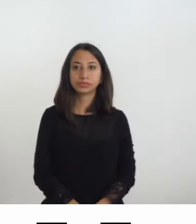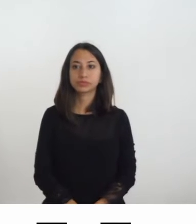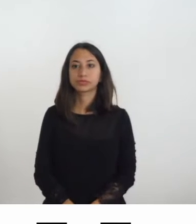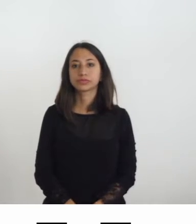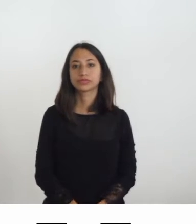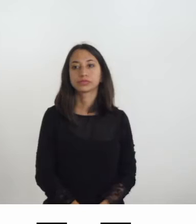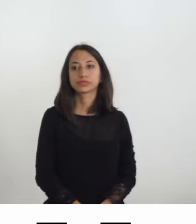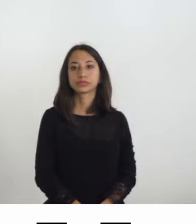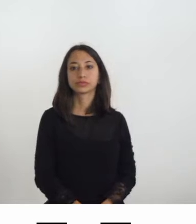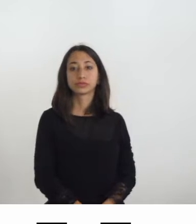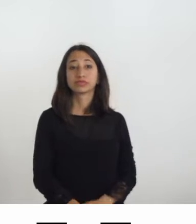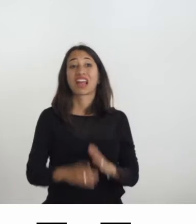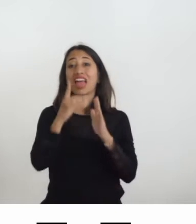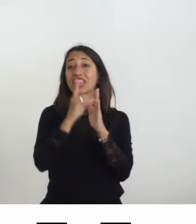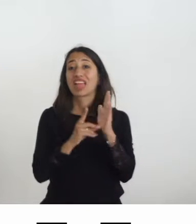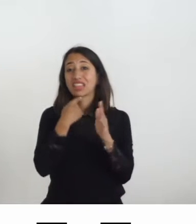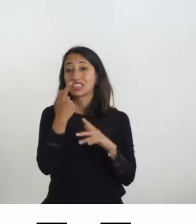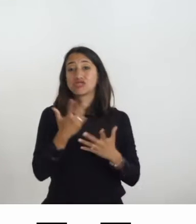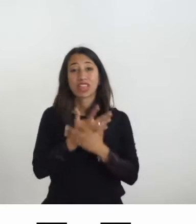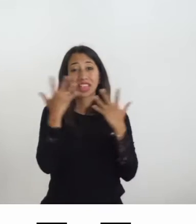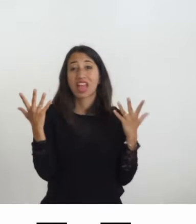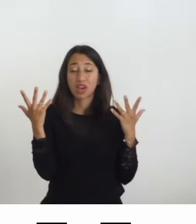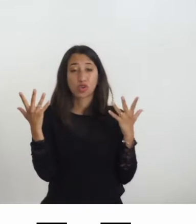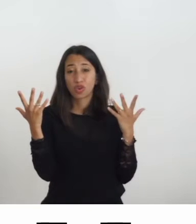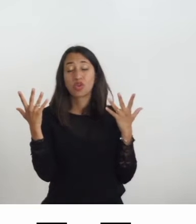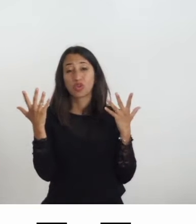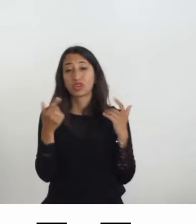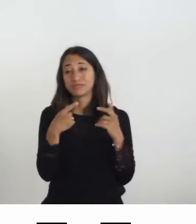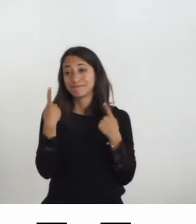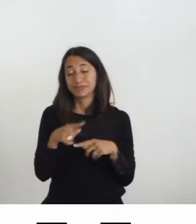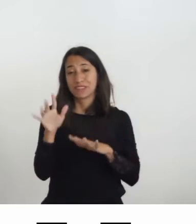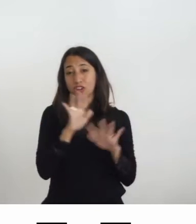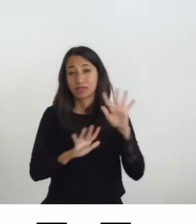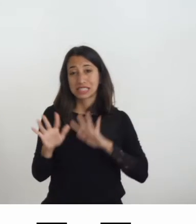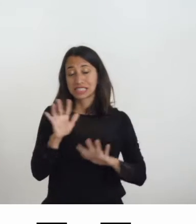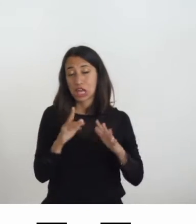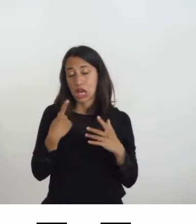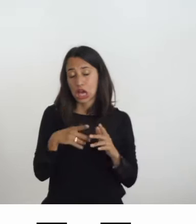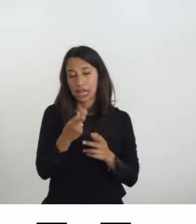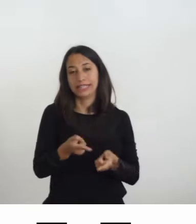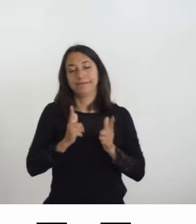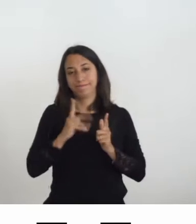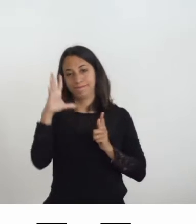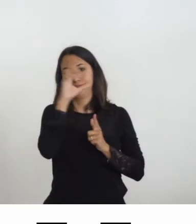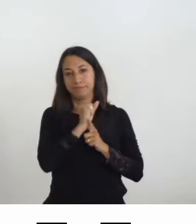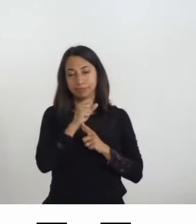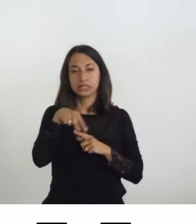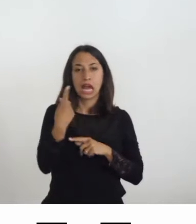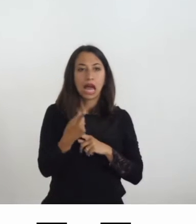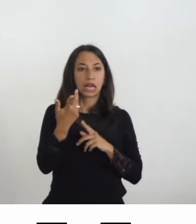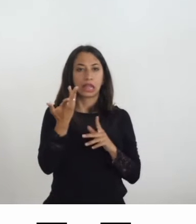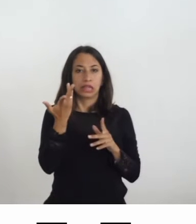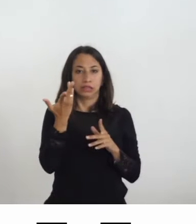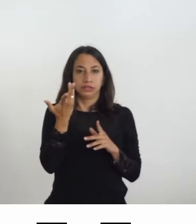Quindi i dati ci dicono, ci danno queste informazioni dal punto di vista degli obiettivi il